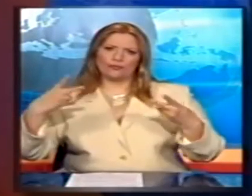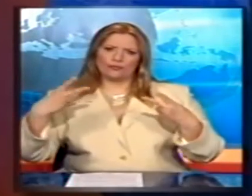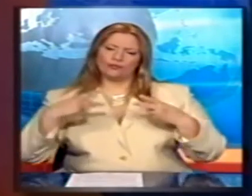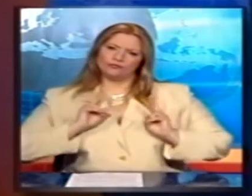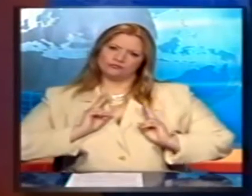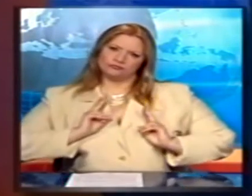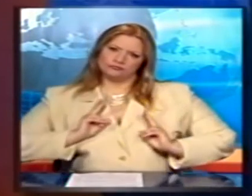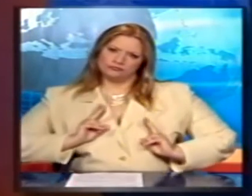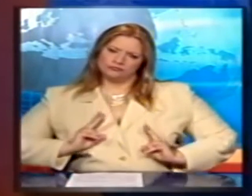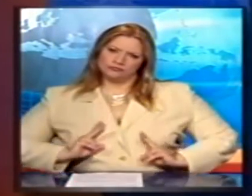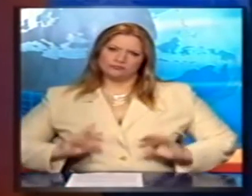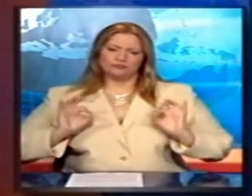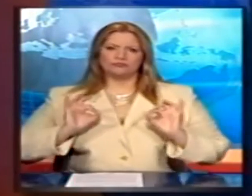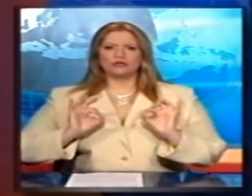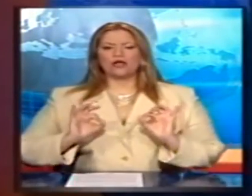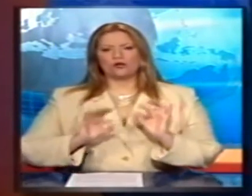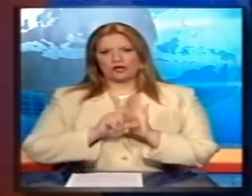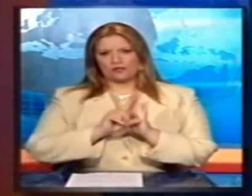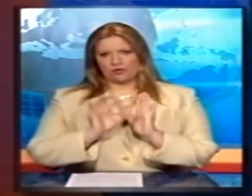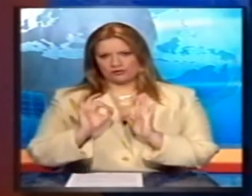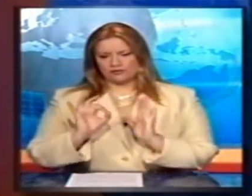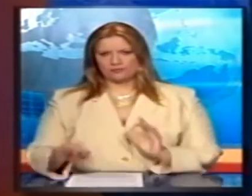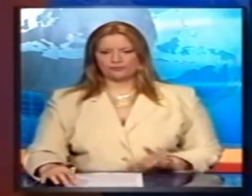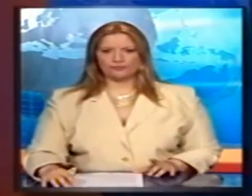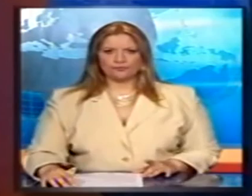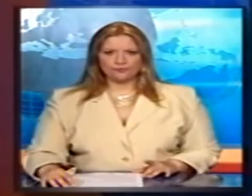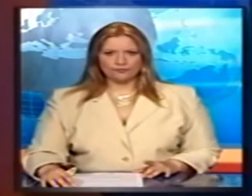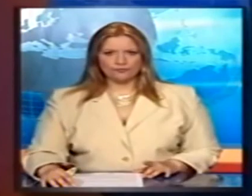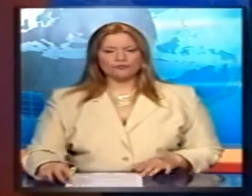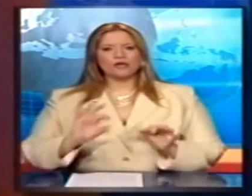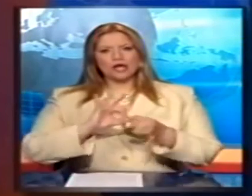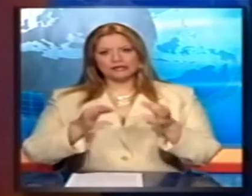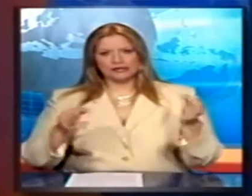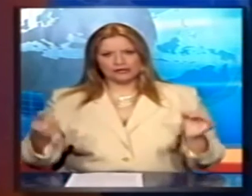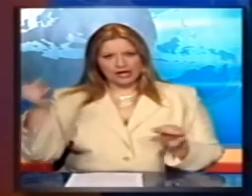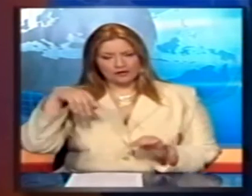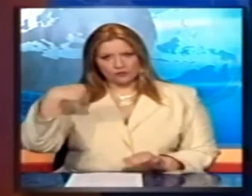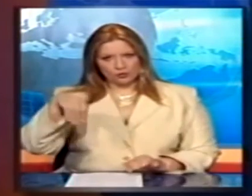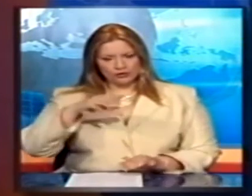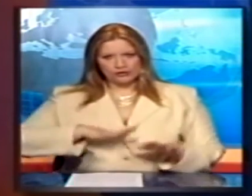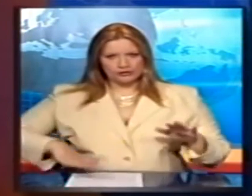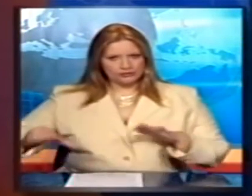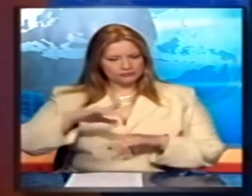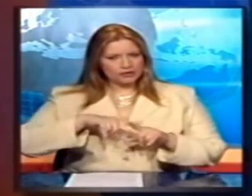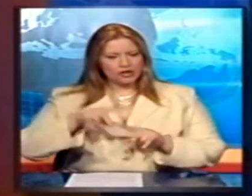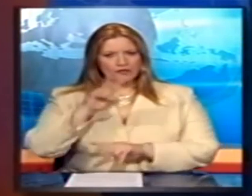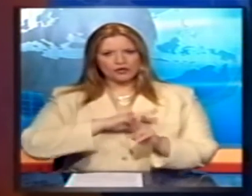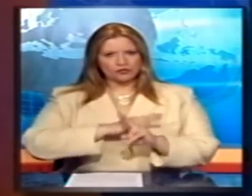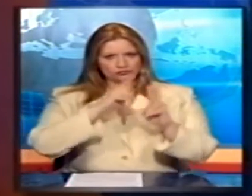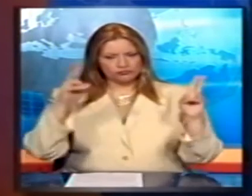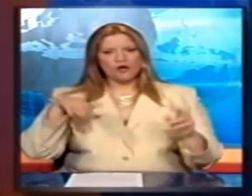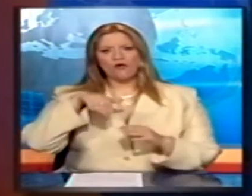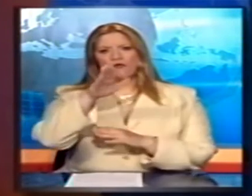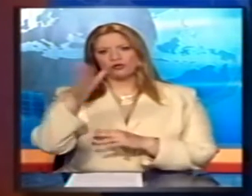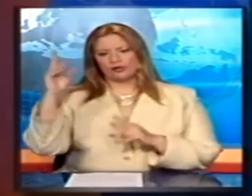θα διατηρήσει τη θερμοκρασία σε κανονικά για την εποχή επίπεδα Ποιο είναι αλλητικά αύριο Σε όλη τη χώρα ο καιρός θα είναι γενικά έθριος Οι ανεμιβόροι,